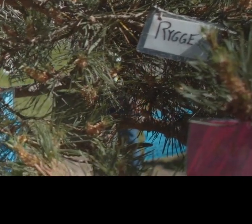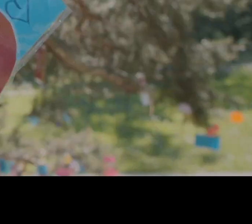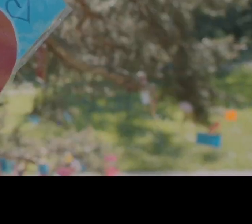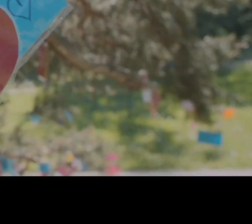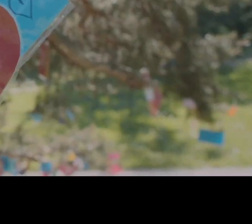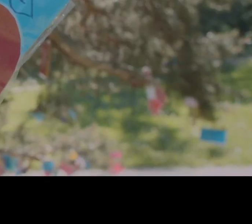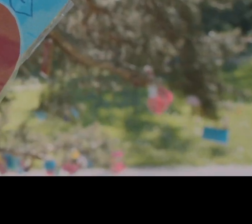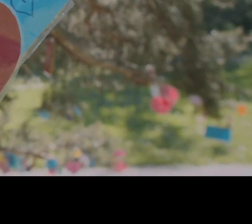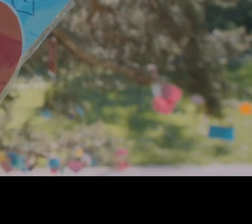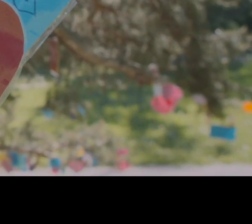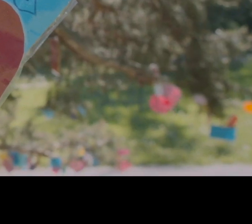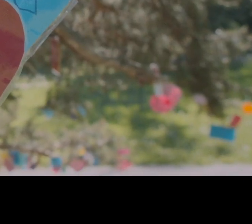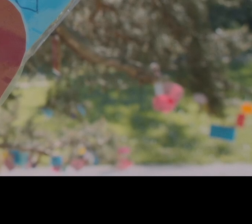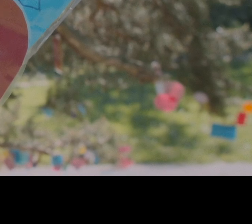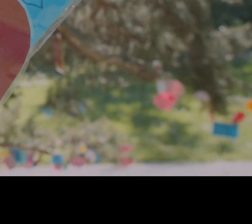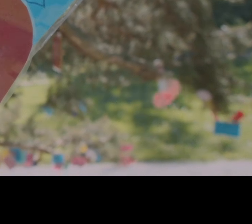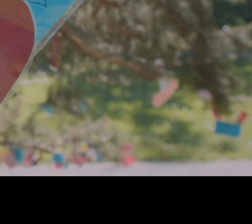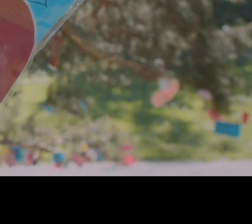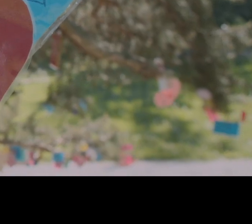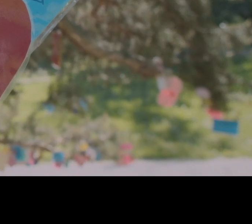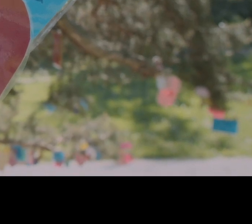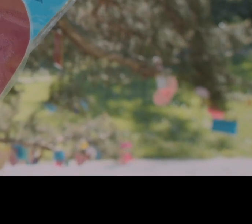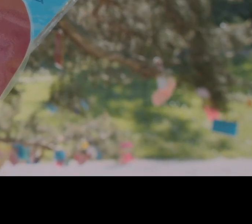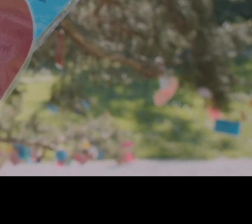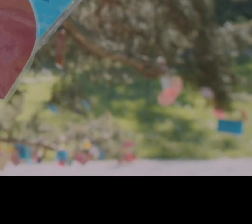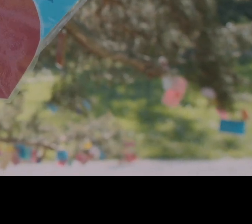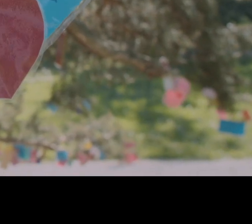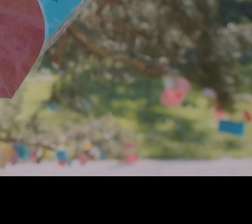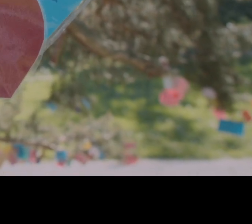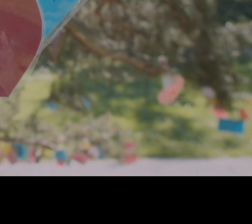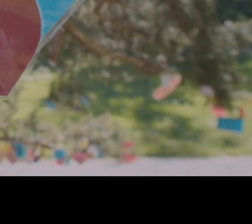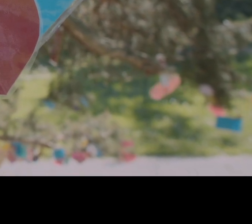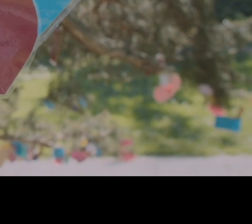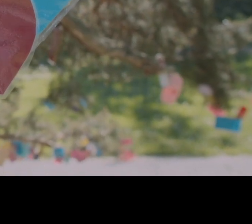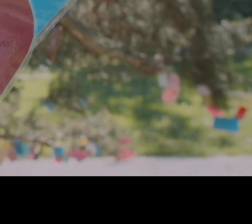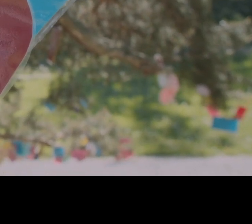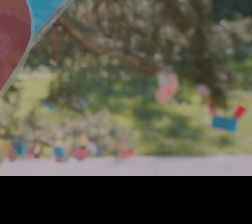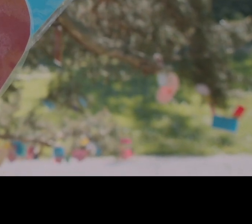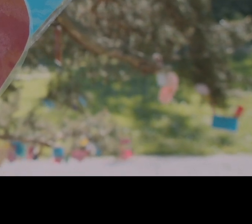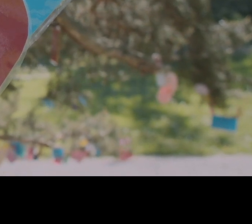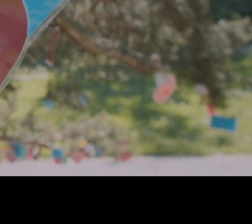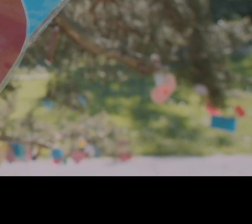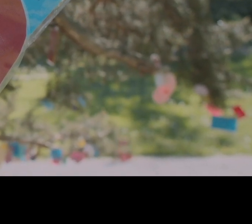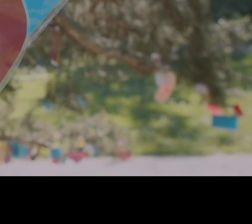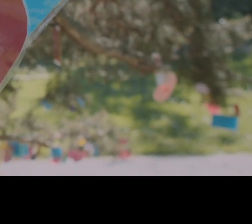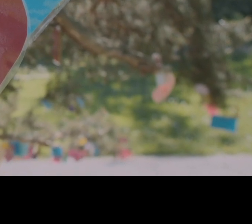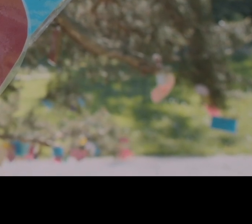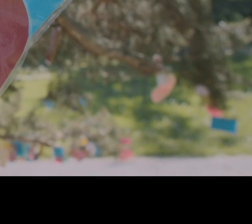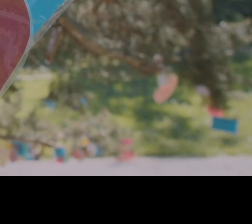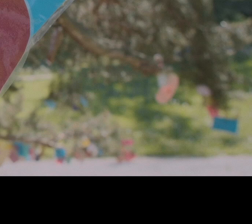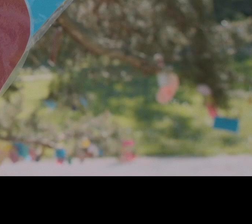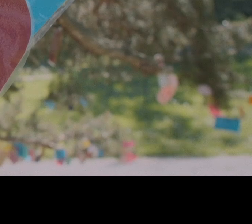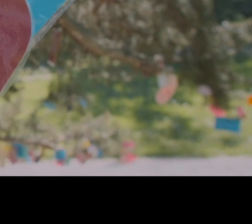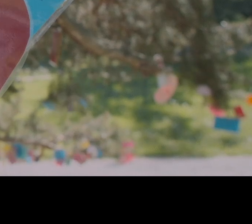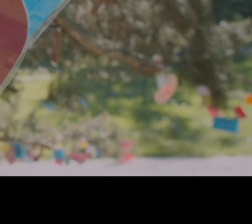make something good, and in that way also take the island back from the terrorists, and this is